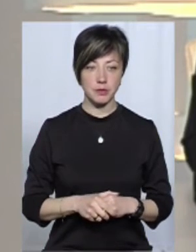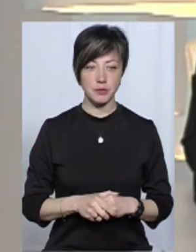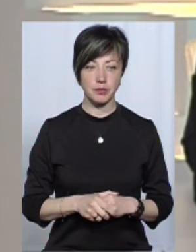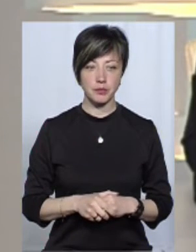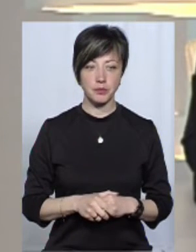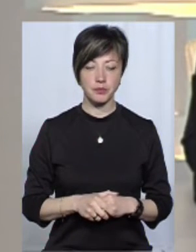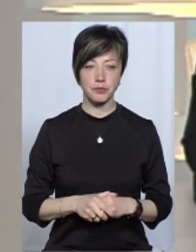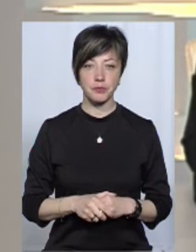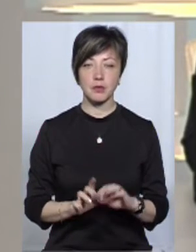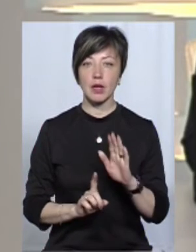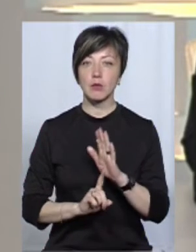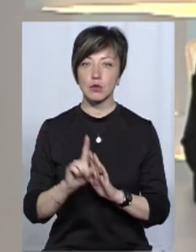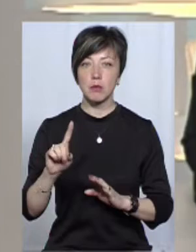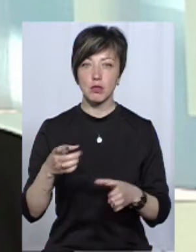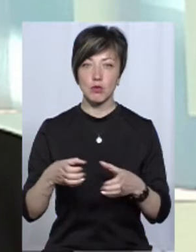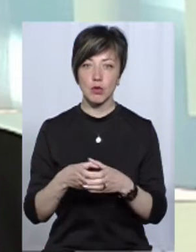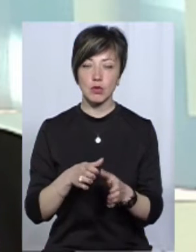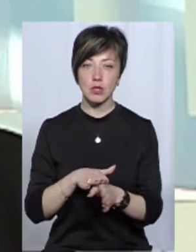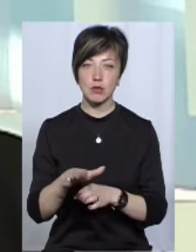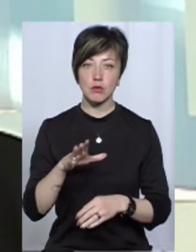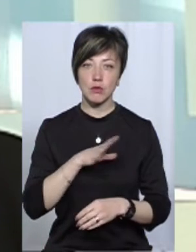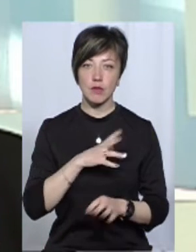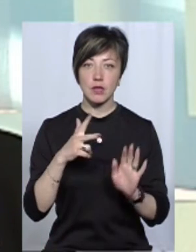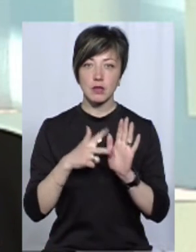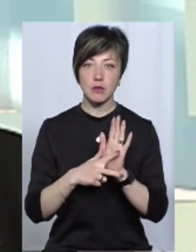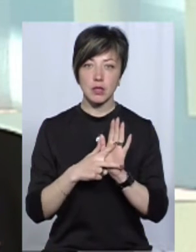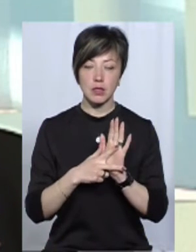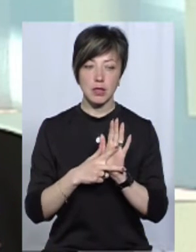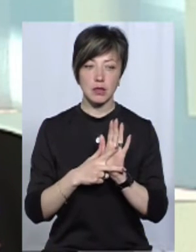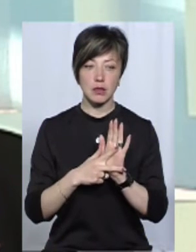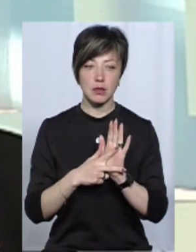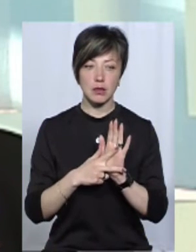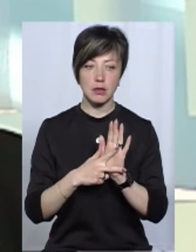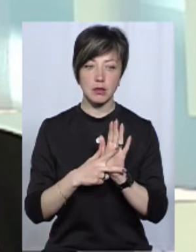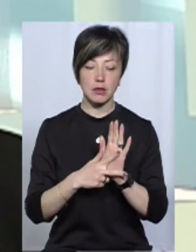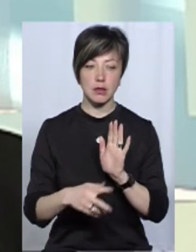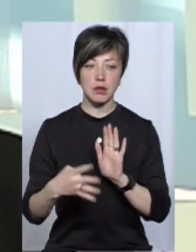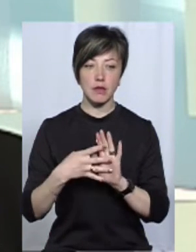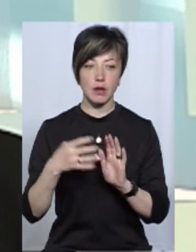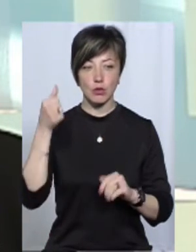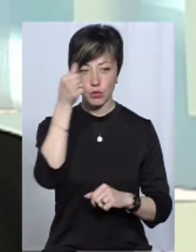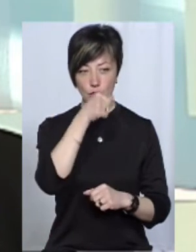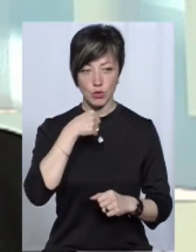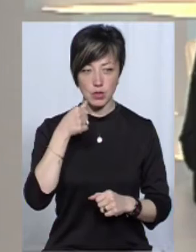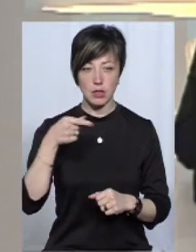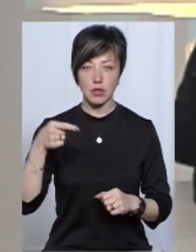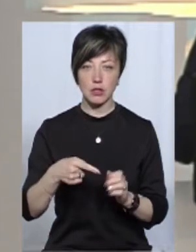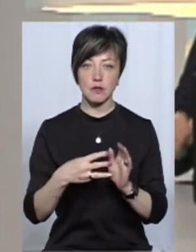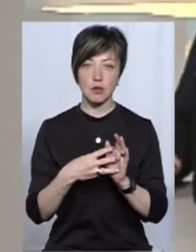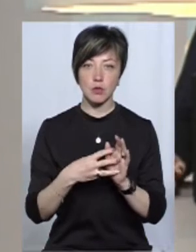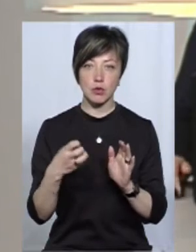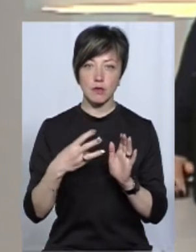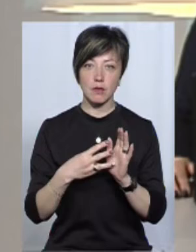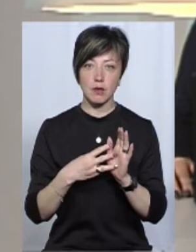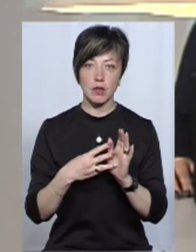першого блока був здійснено в 1989 році. В 1989